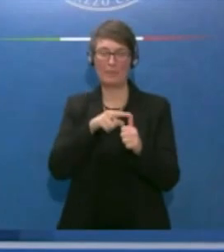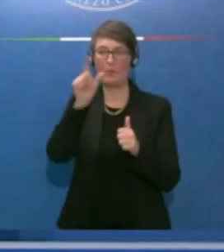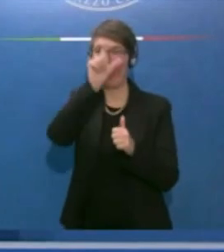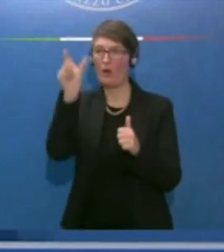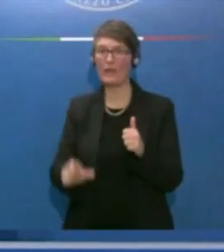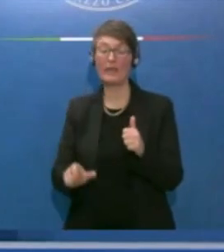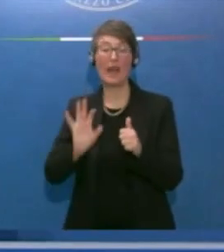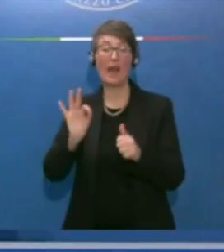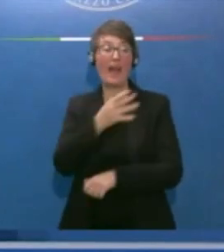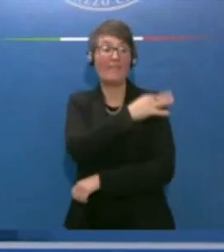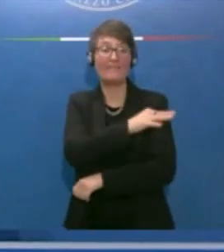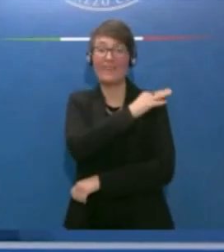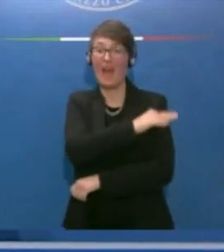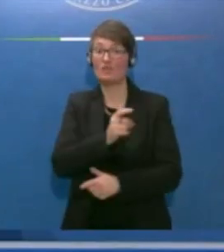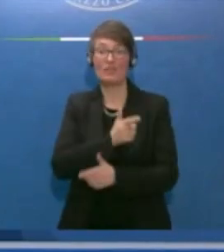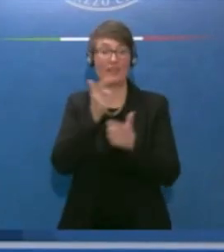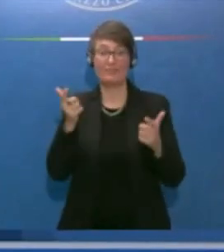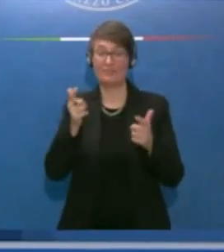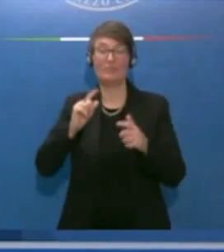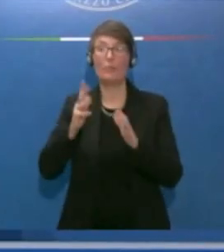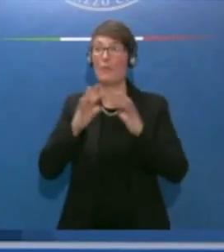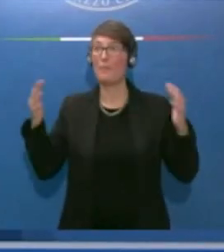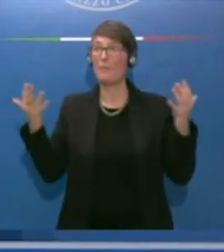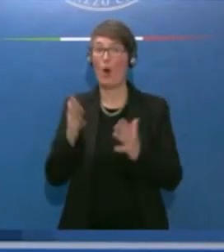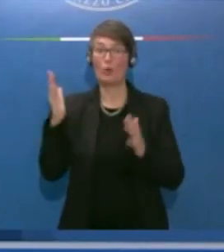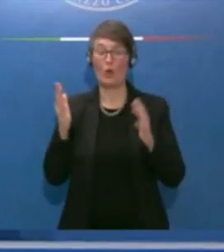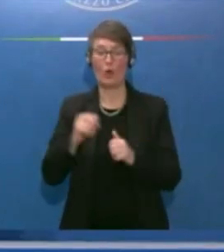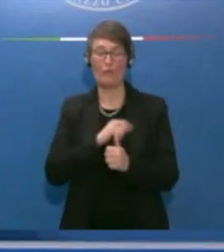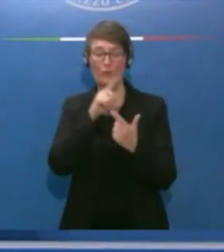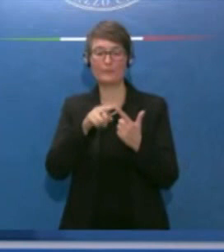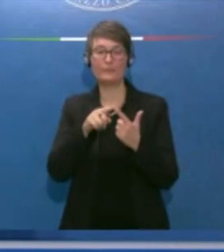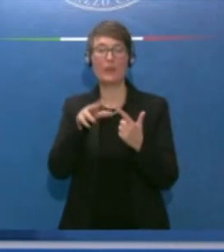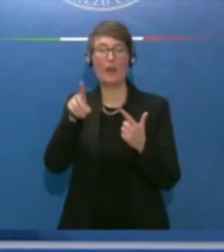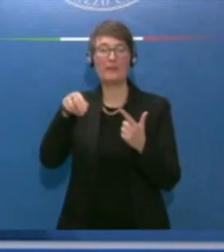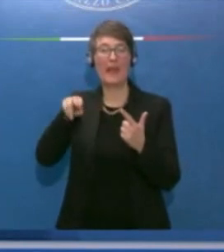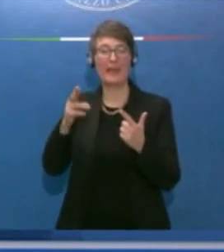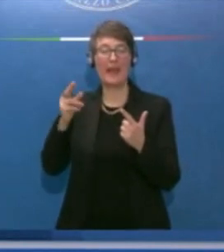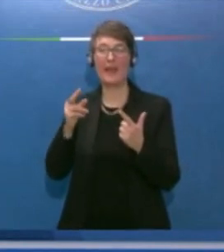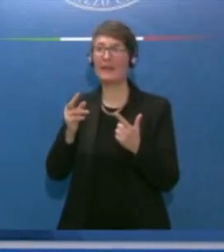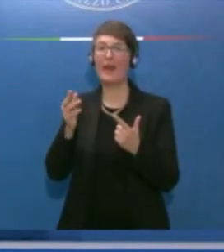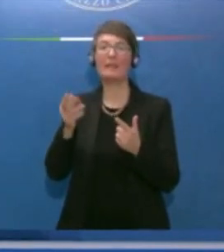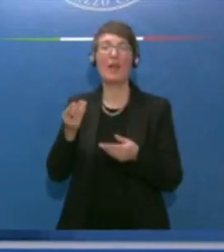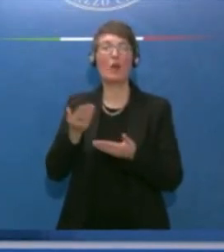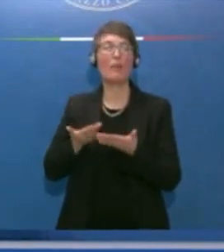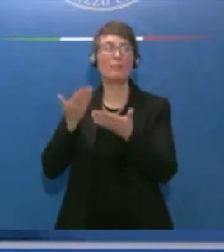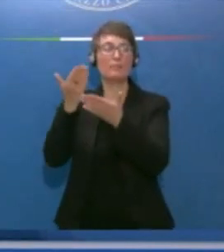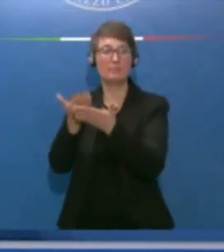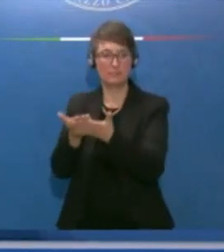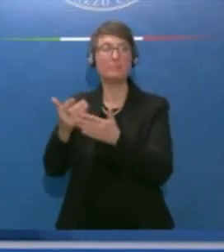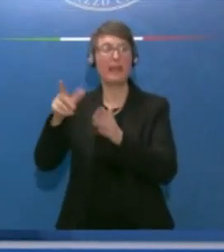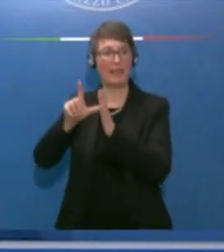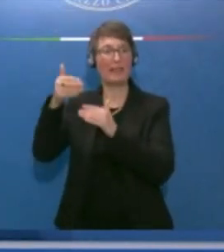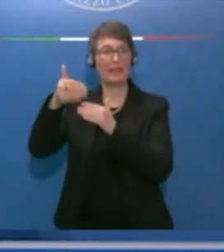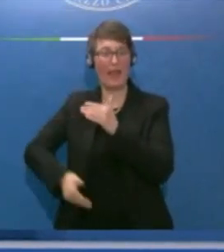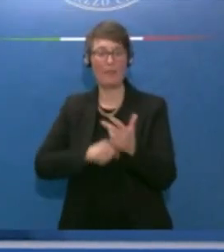paesi più vaccinati del mondo. Il secondo è che abbiamo consegnato in tempo il PNRR e il terzo è, come ho appena detto, raggiunto